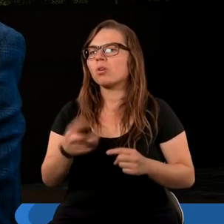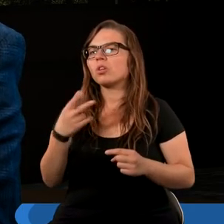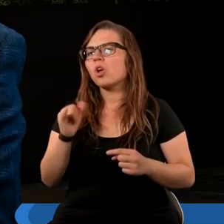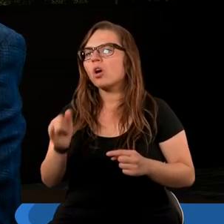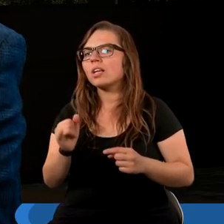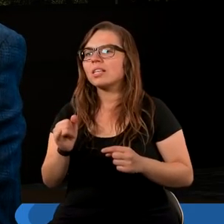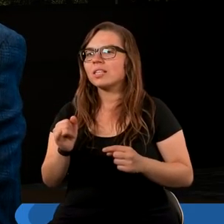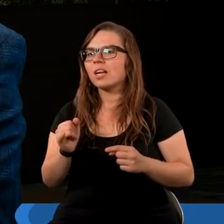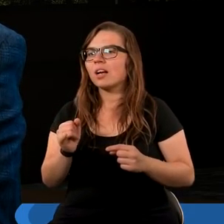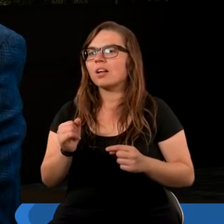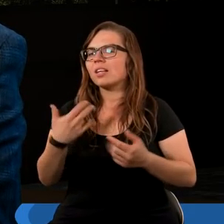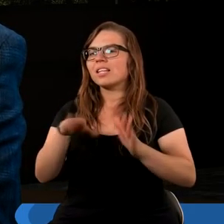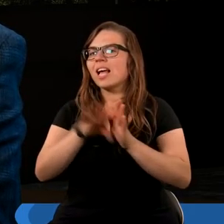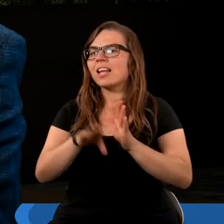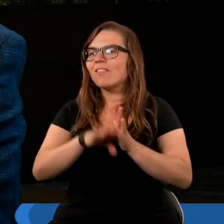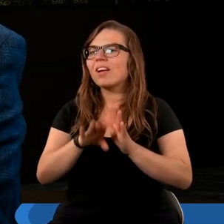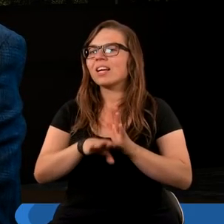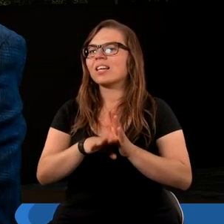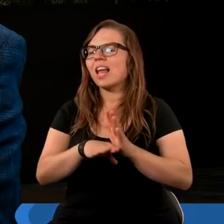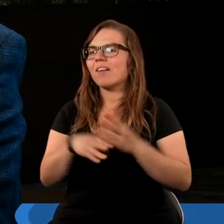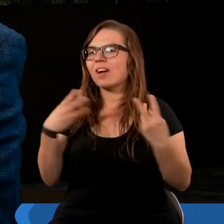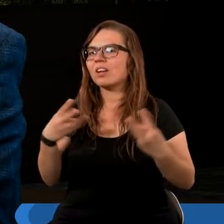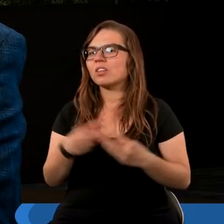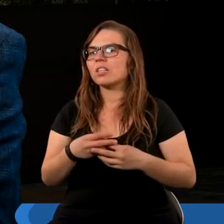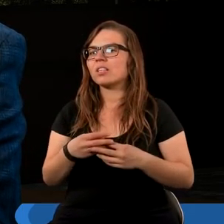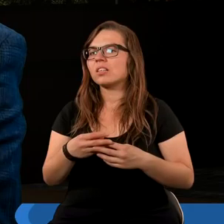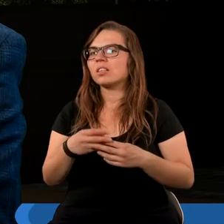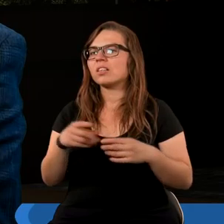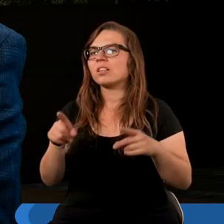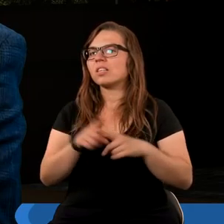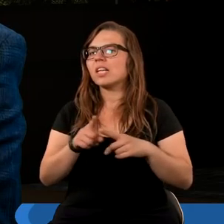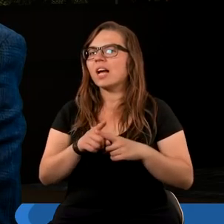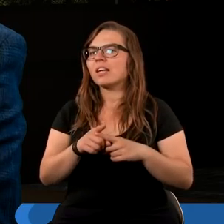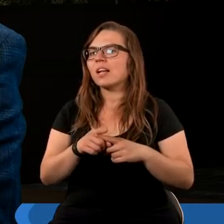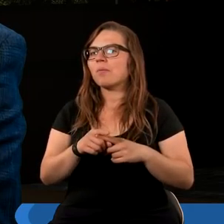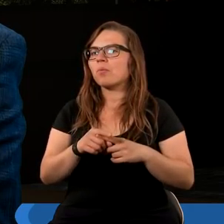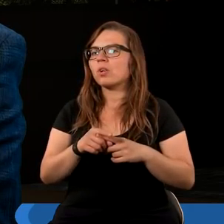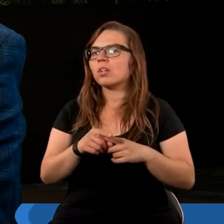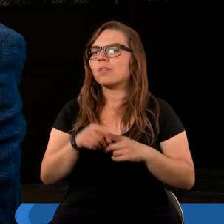no rzeczywiście niezwykle też i jakieś takie krwiożercze.